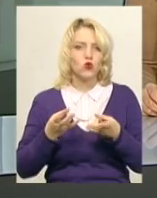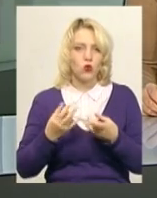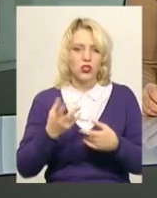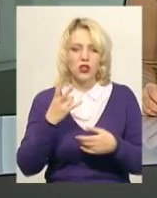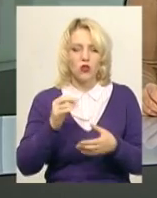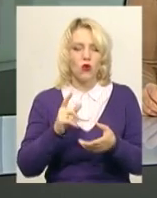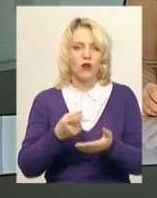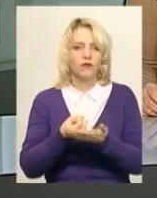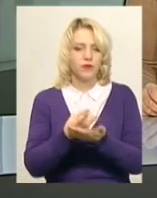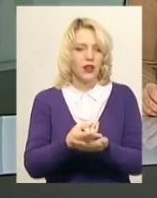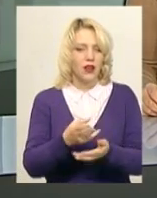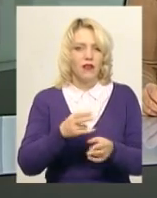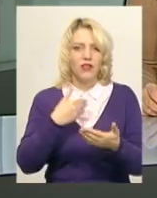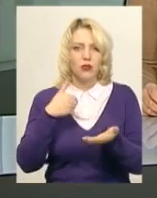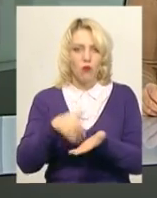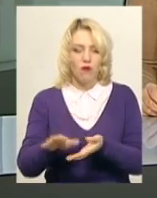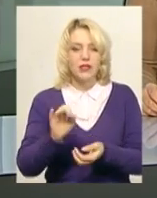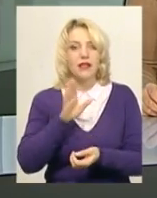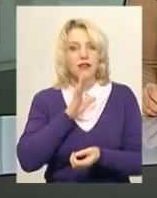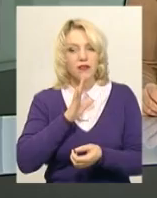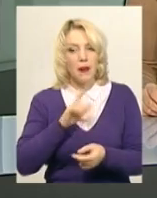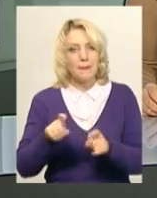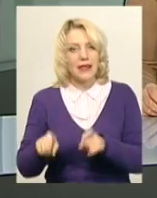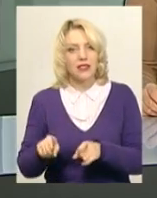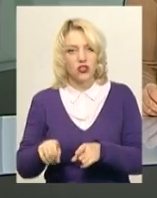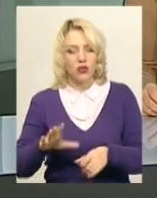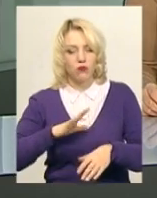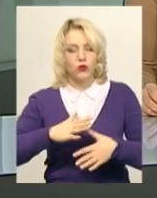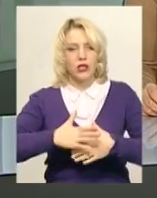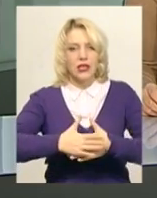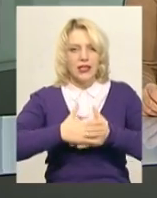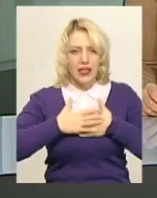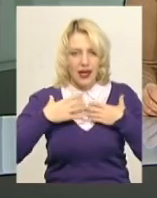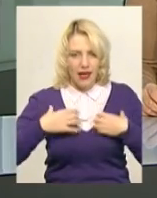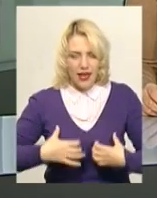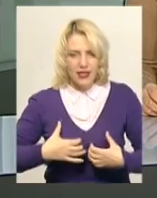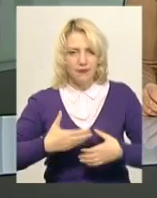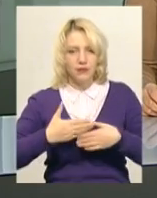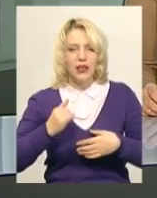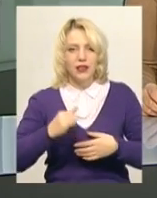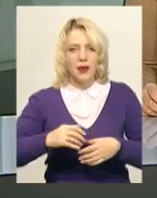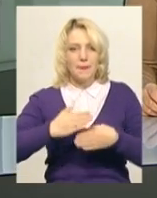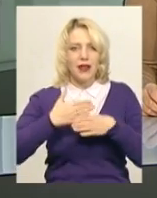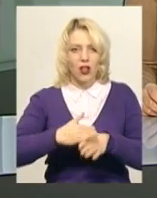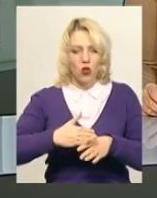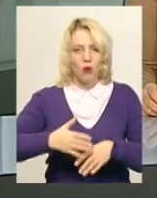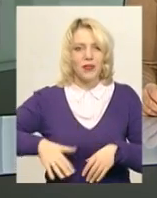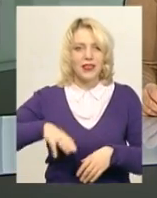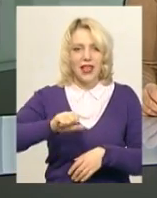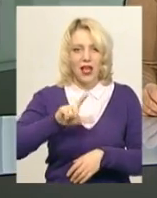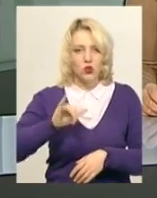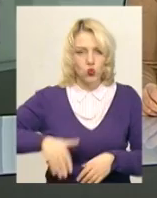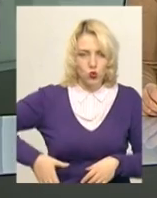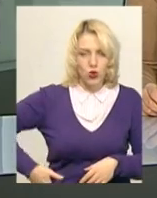відмовився, а у пасажирки легковика медики діагностували забіли гень, перелом тазу та ребра. Карета швидкої доставила жінку до